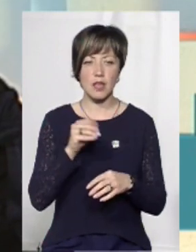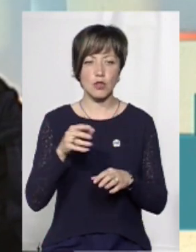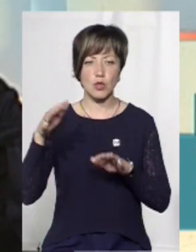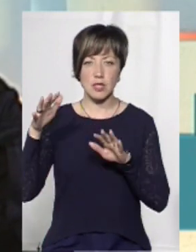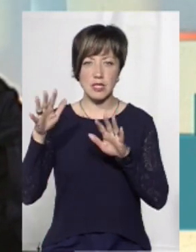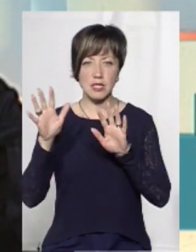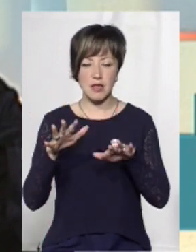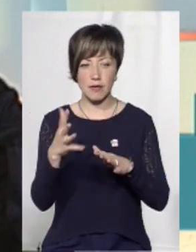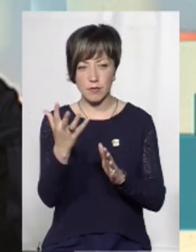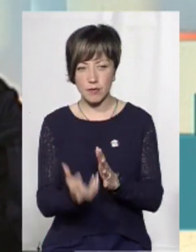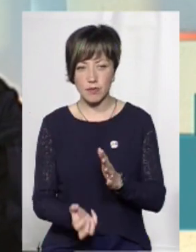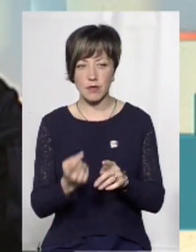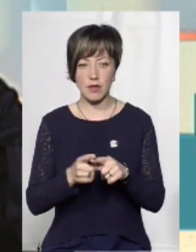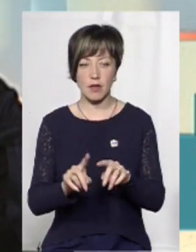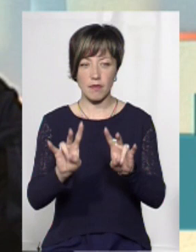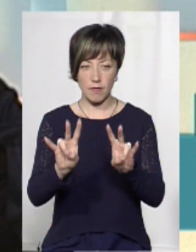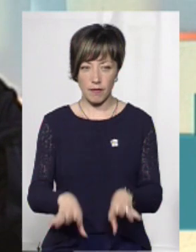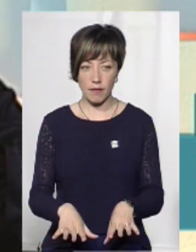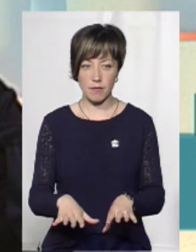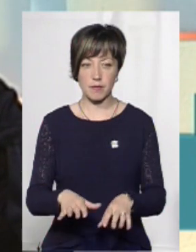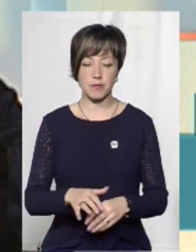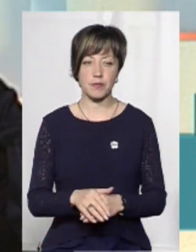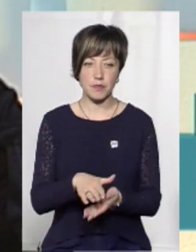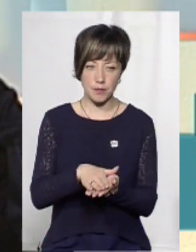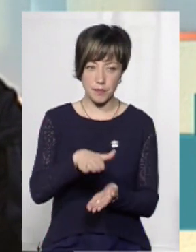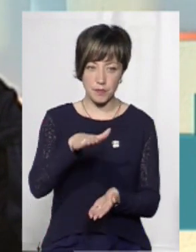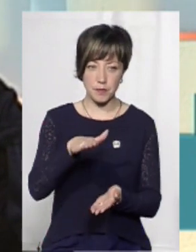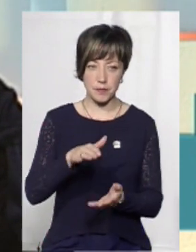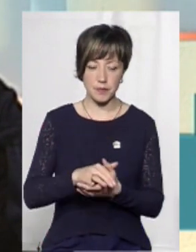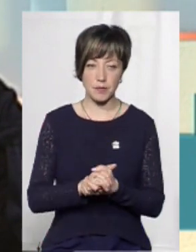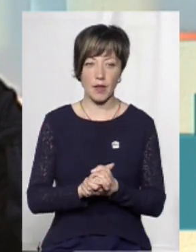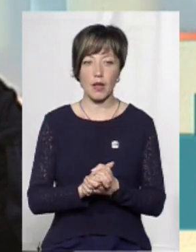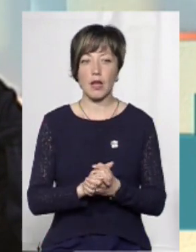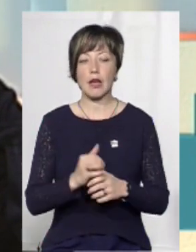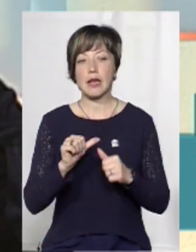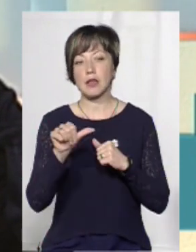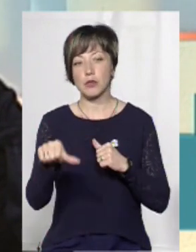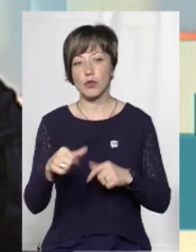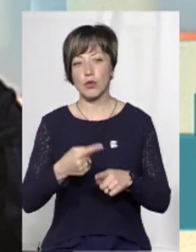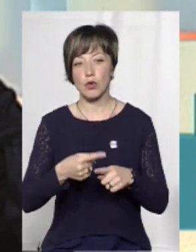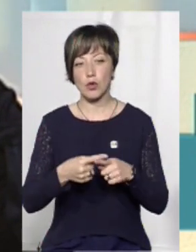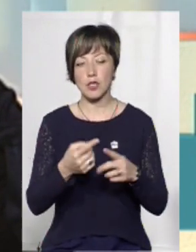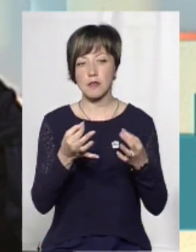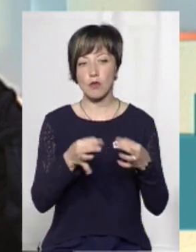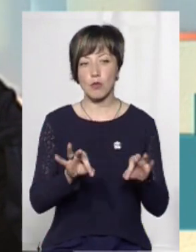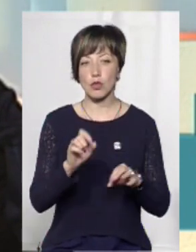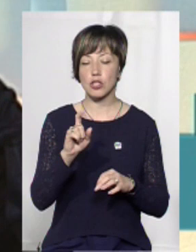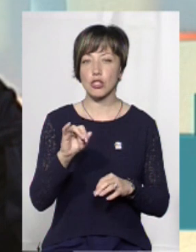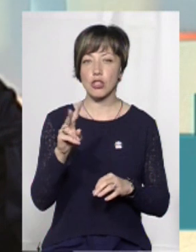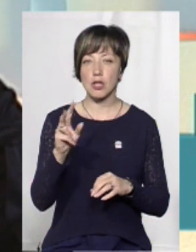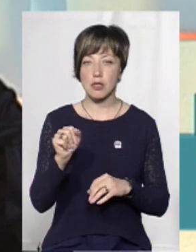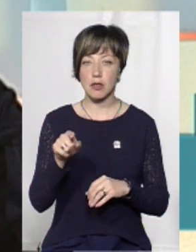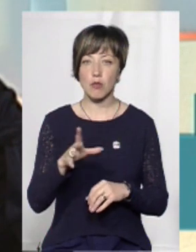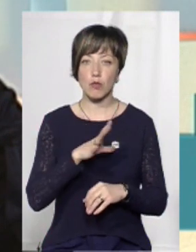що зливами туди затягувало, все там і осідало. Окрім того, якщо говорити про перехрестя Свободи Зарічанської, і там